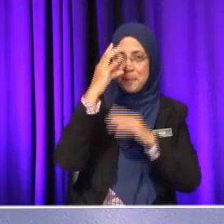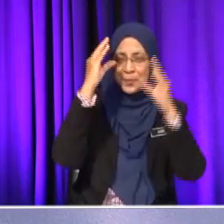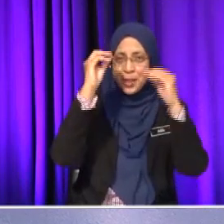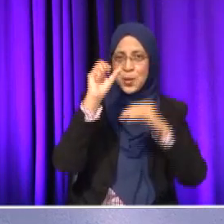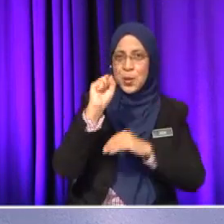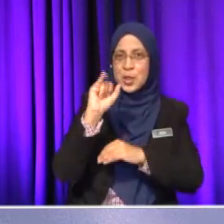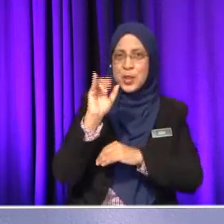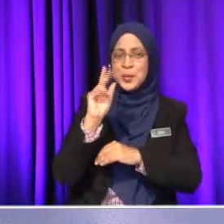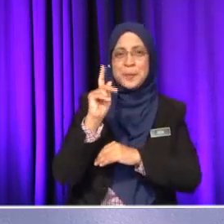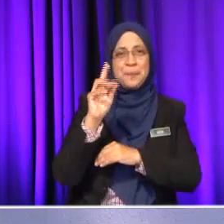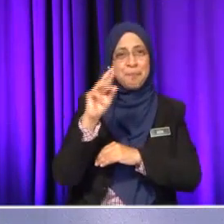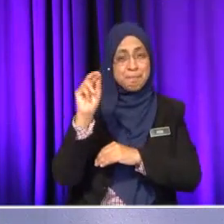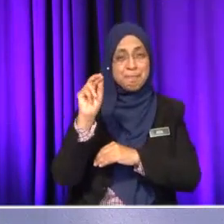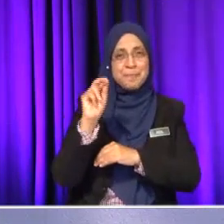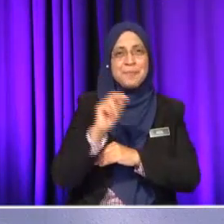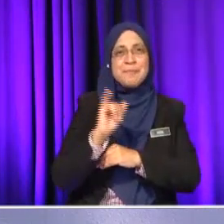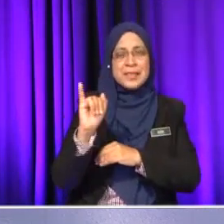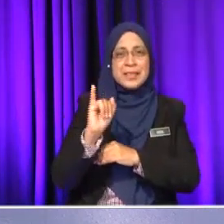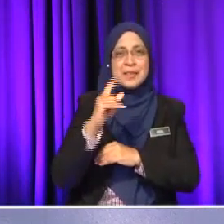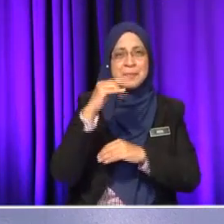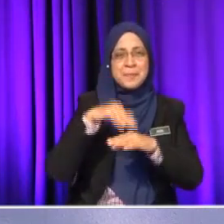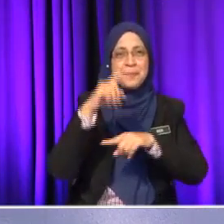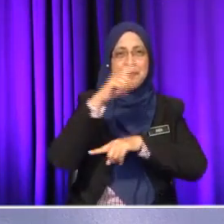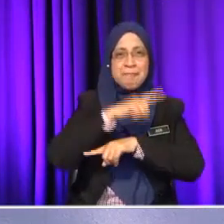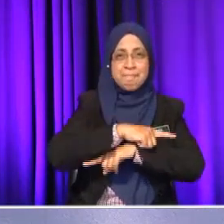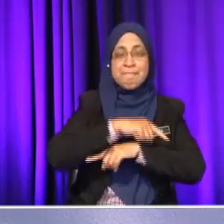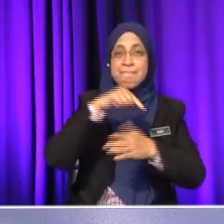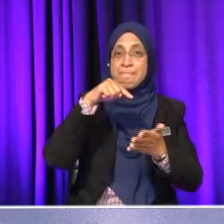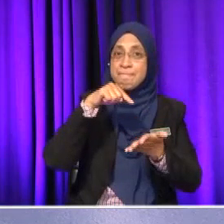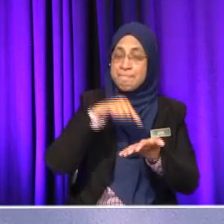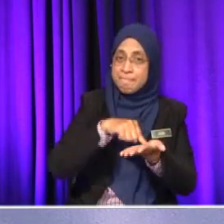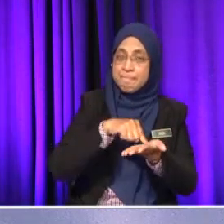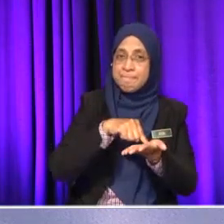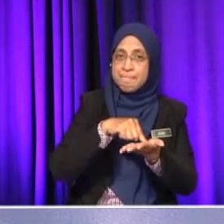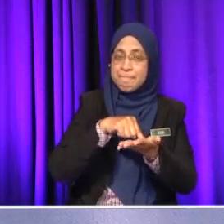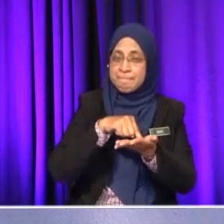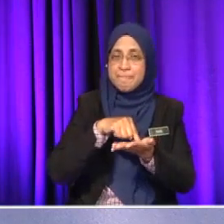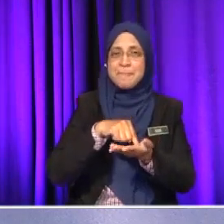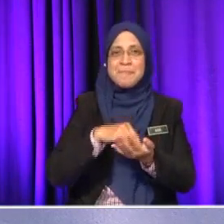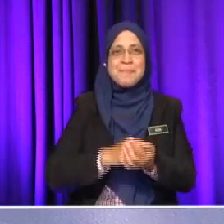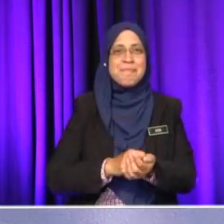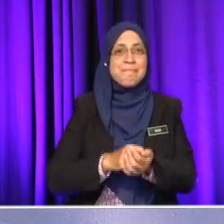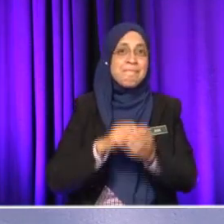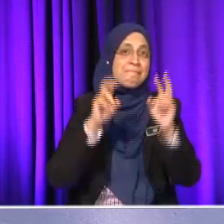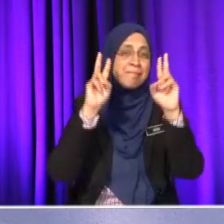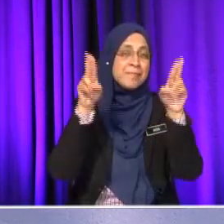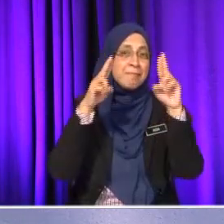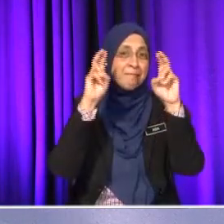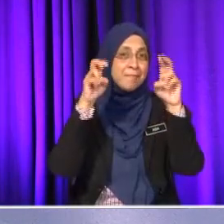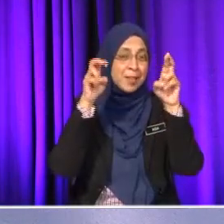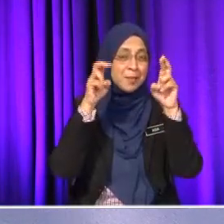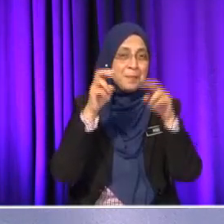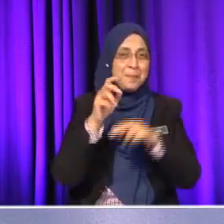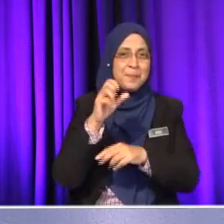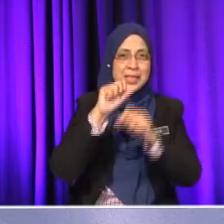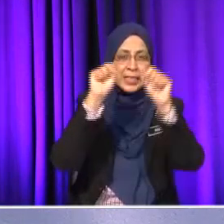untuk slot sukses SPM pada hari ini mata pelajaran pengajian kejuruteraan awam dan topik kita pada hari